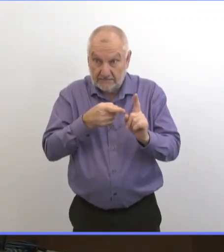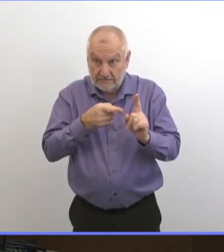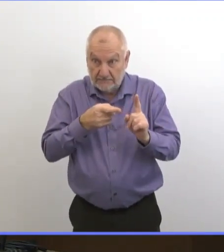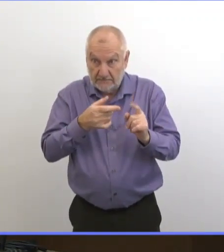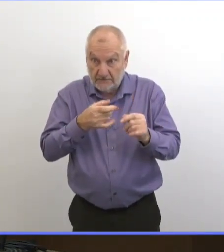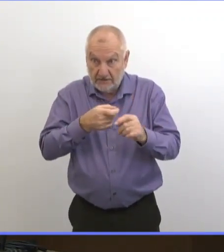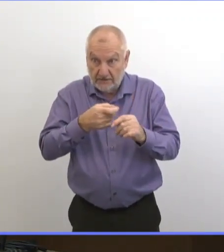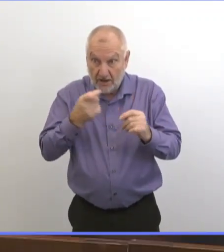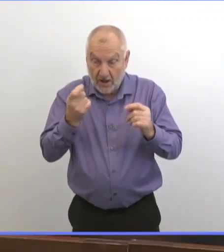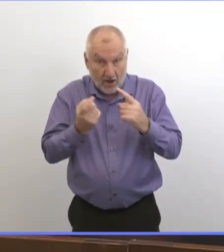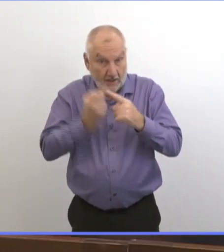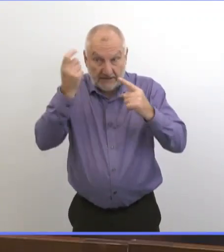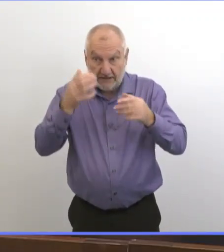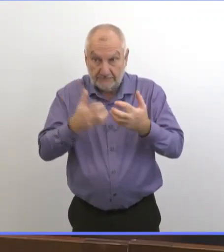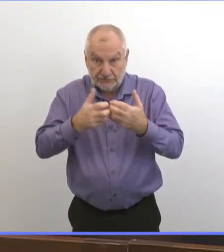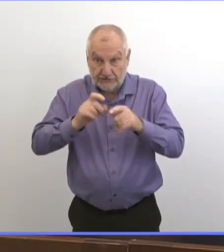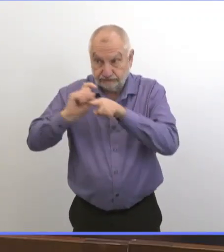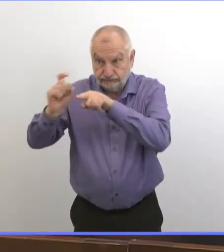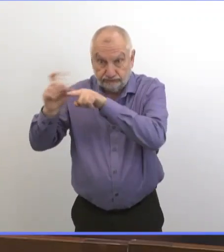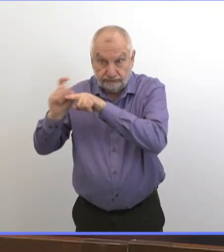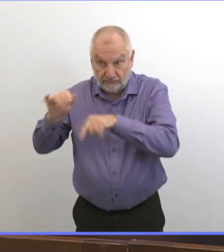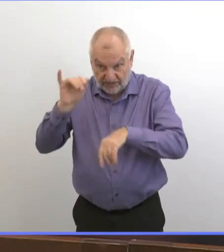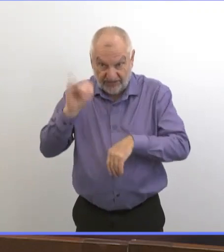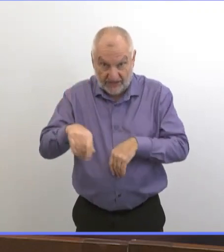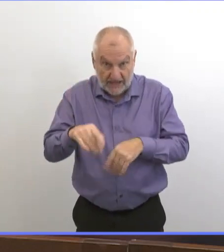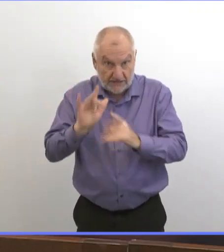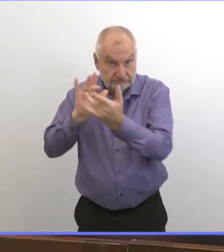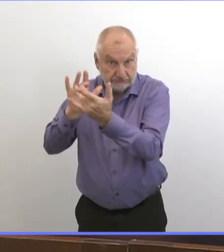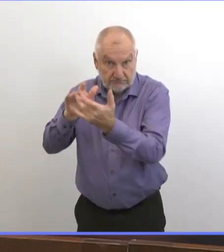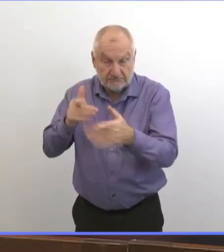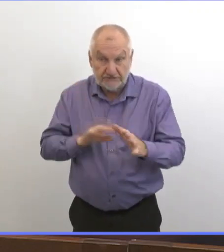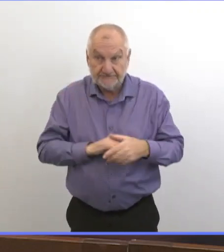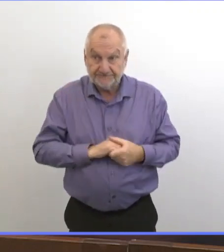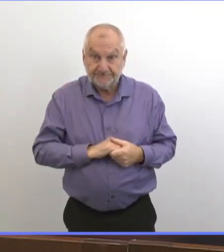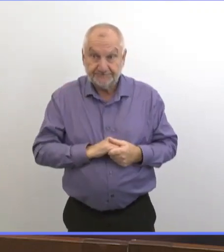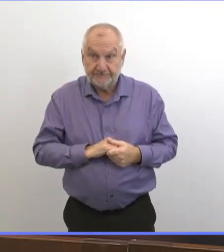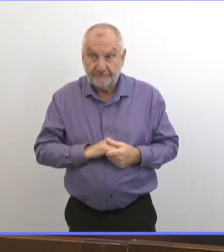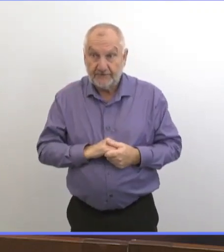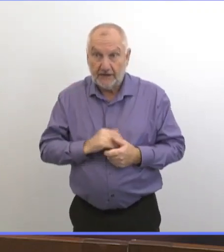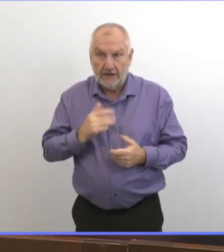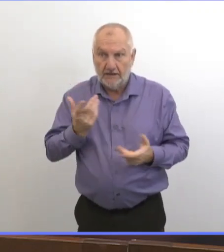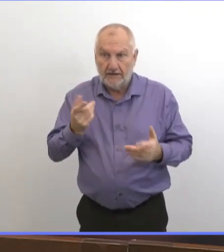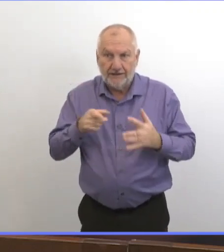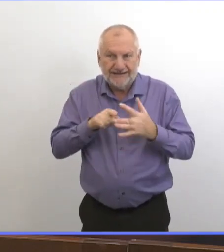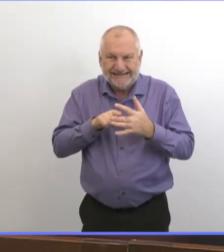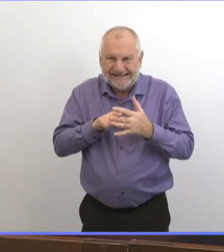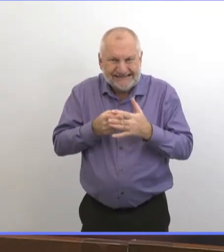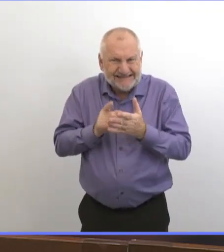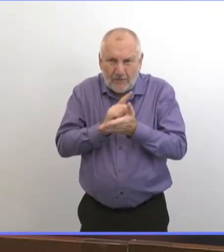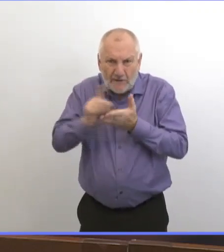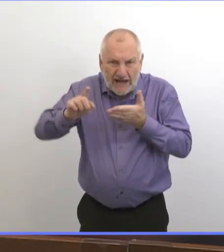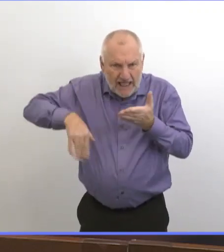utiliser le système automatique et est-ce que ça fonctionne ? Ça va être mis en œuvre cette semaine, je pense.